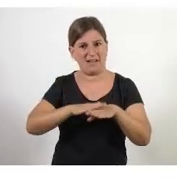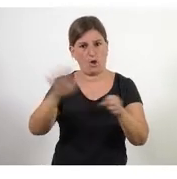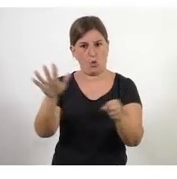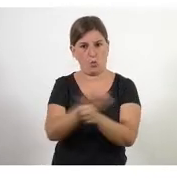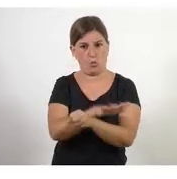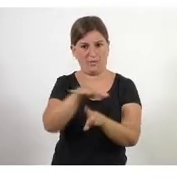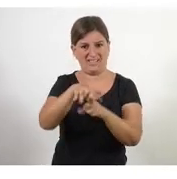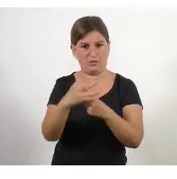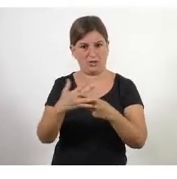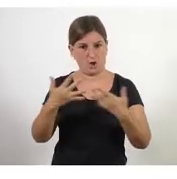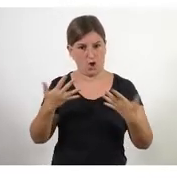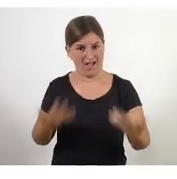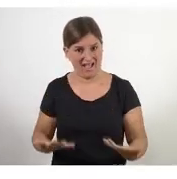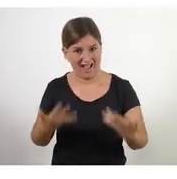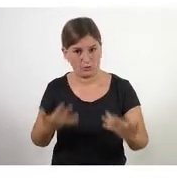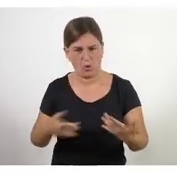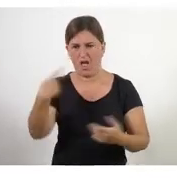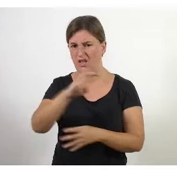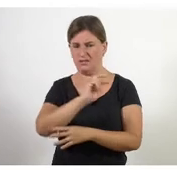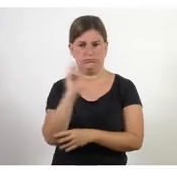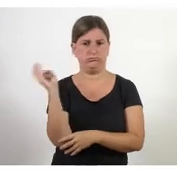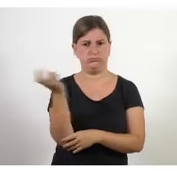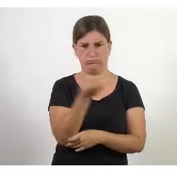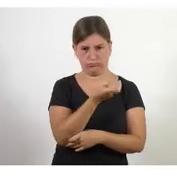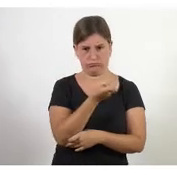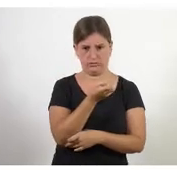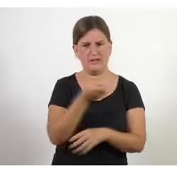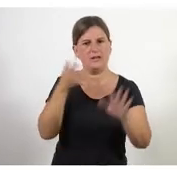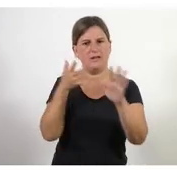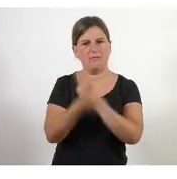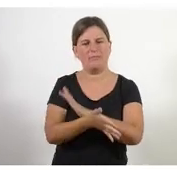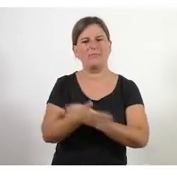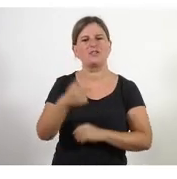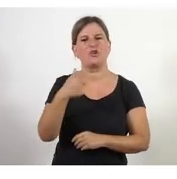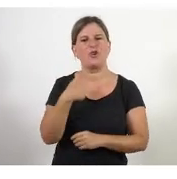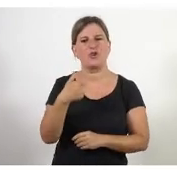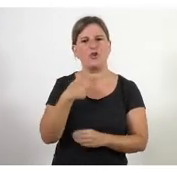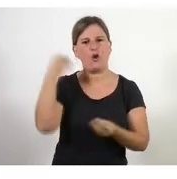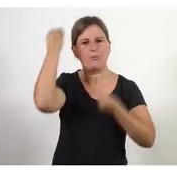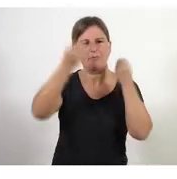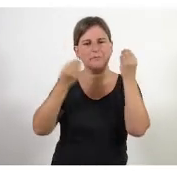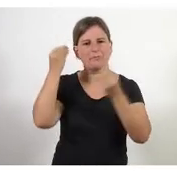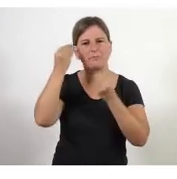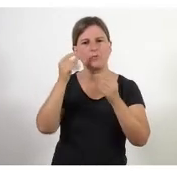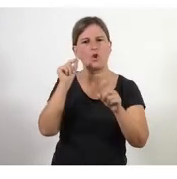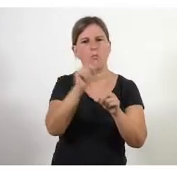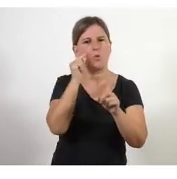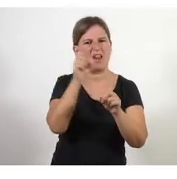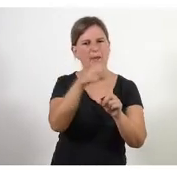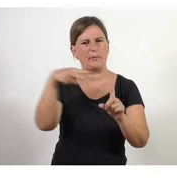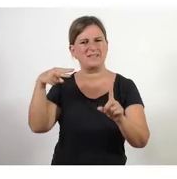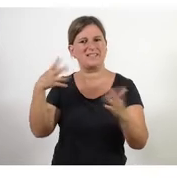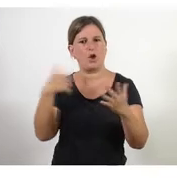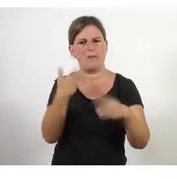situació n'hi ha diverses. Llavors, he preferit un enfocament a presentar-vos